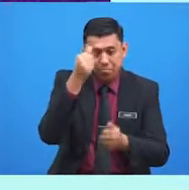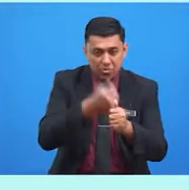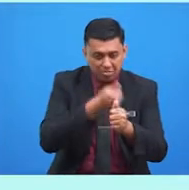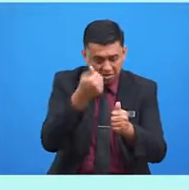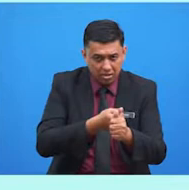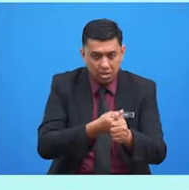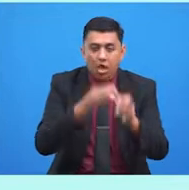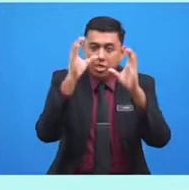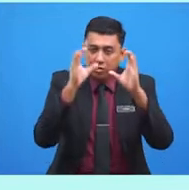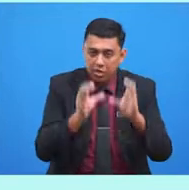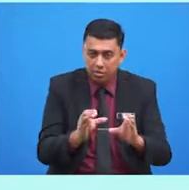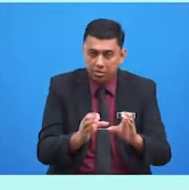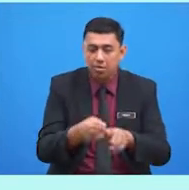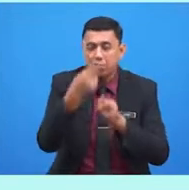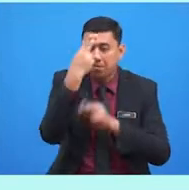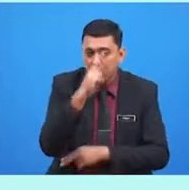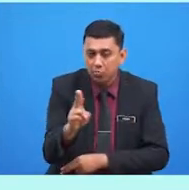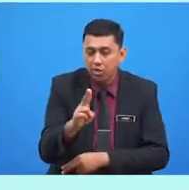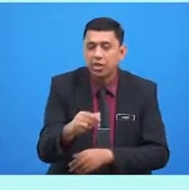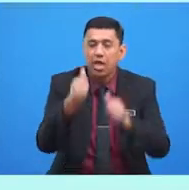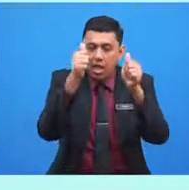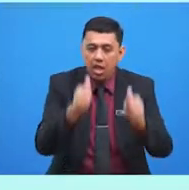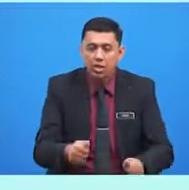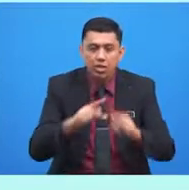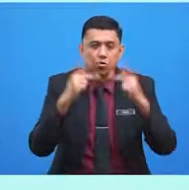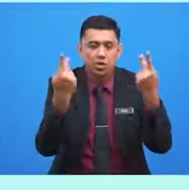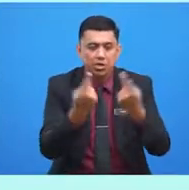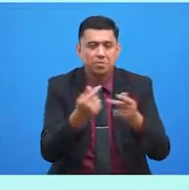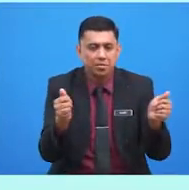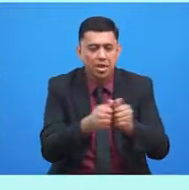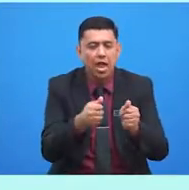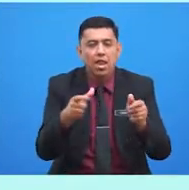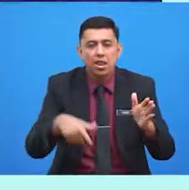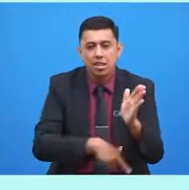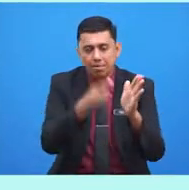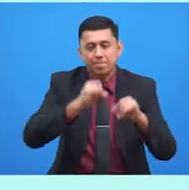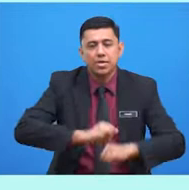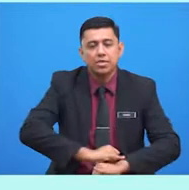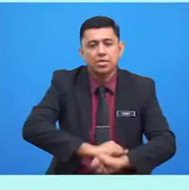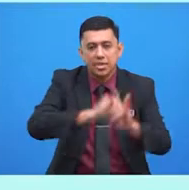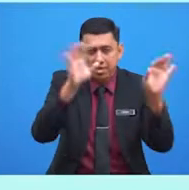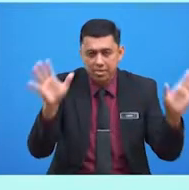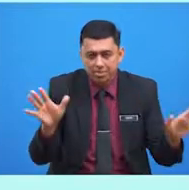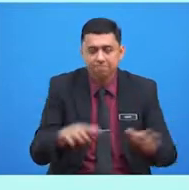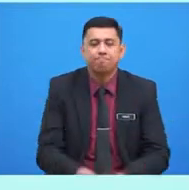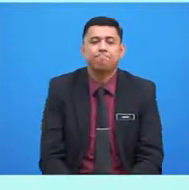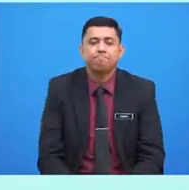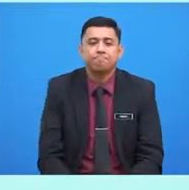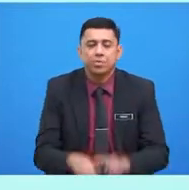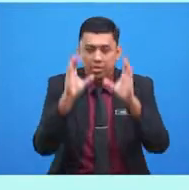satu cara menghormati keluarga dengan lebih jelas. Cara yang pertama ialah